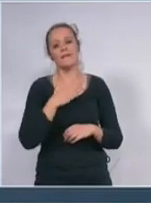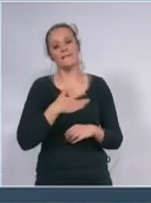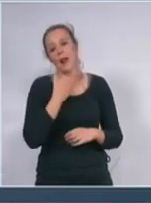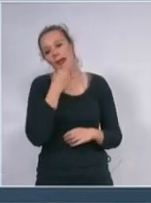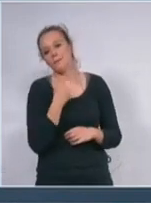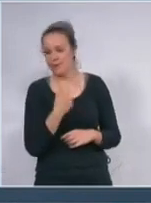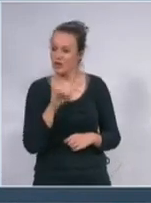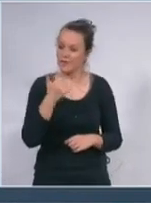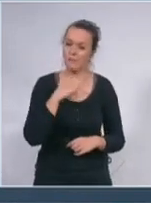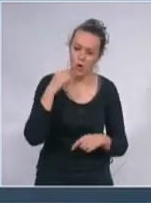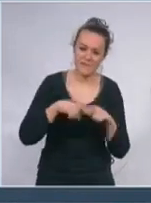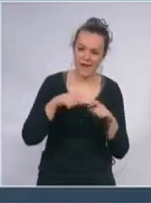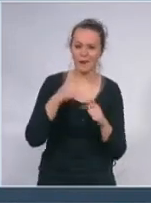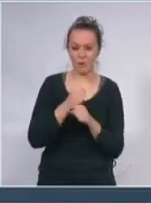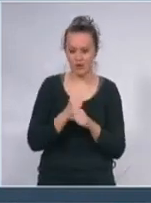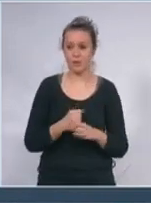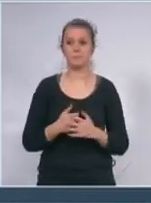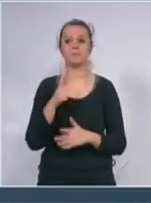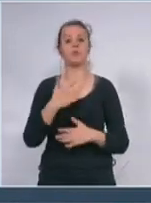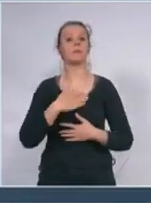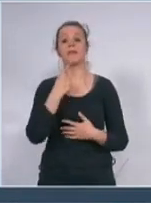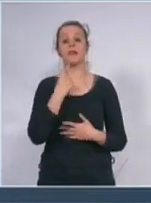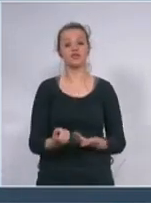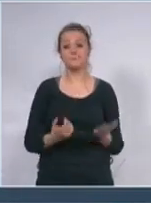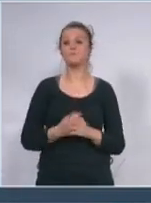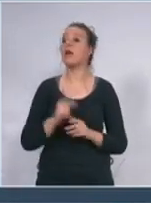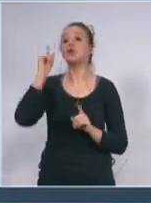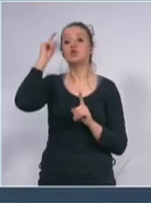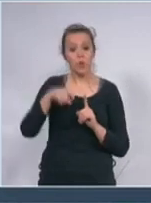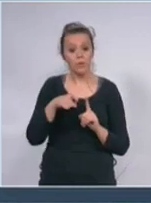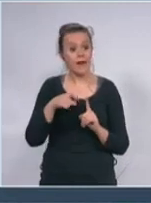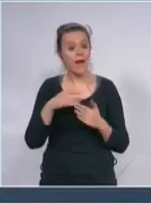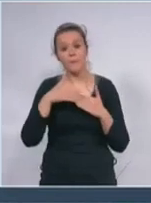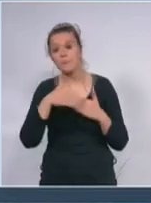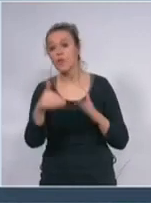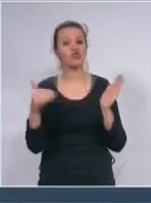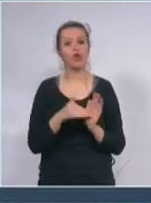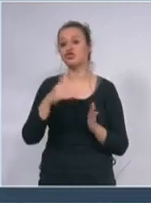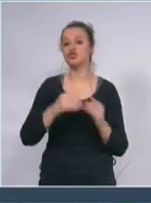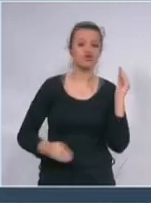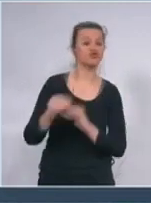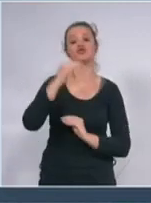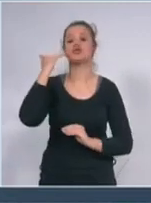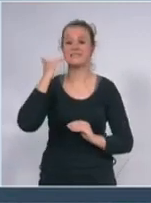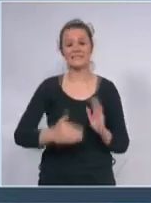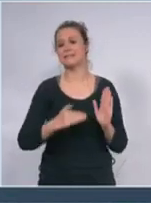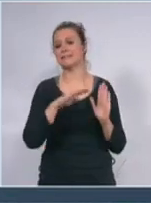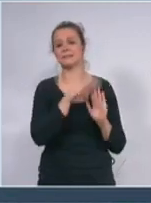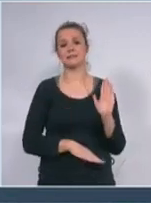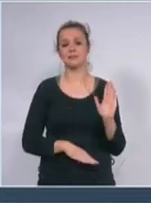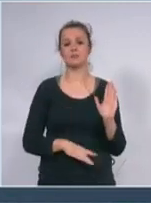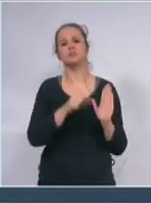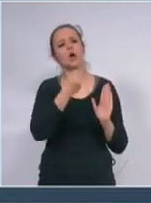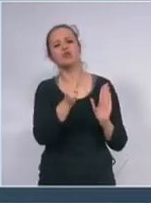to je ono što sam imao da vam kažem narode od sutra još teže mere slobodno udri po nama